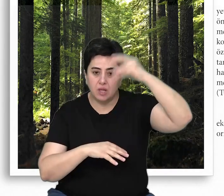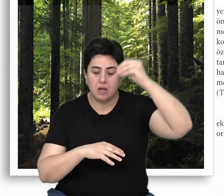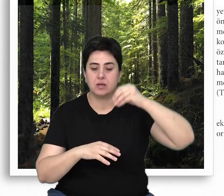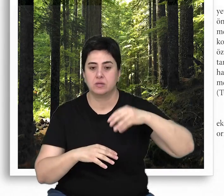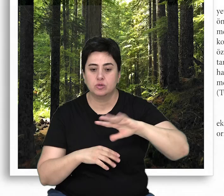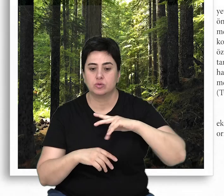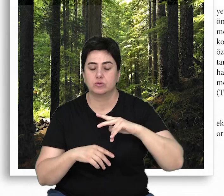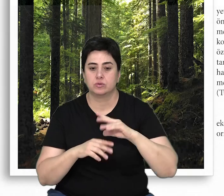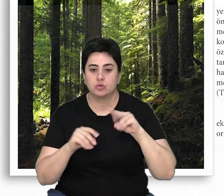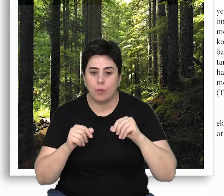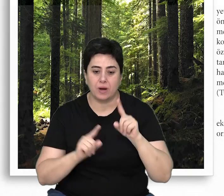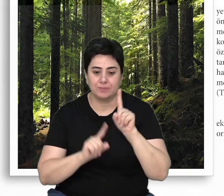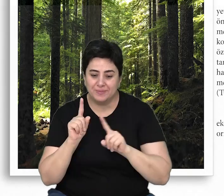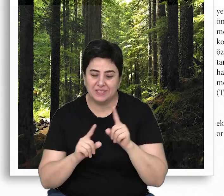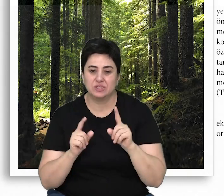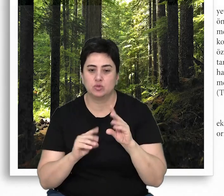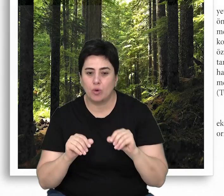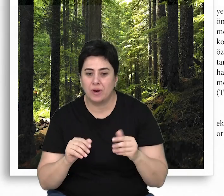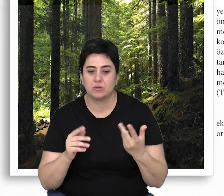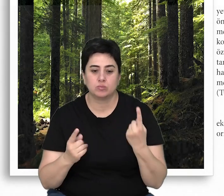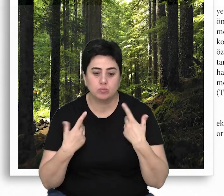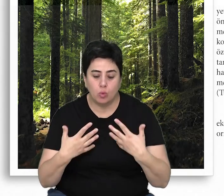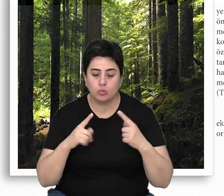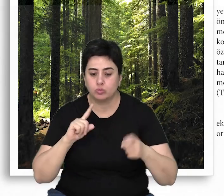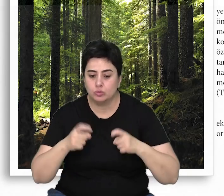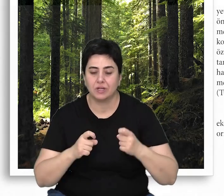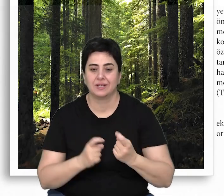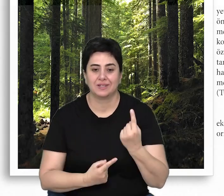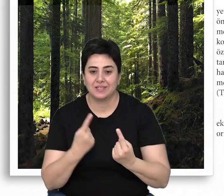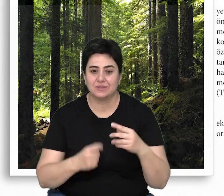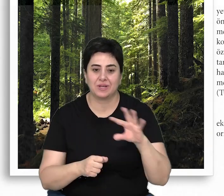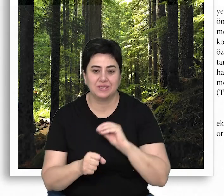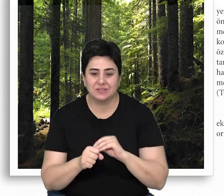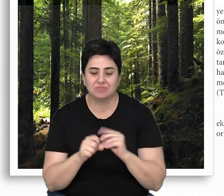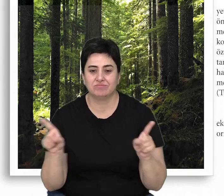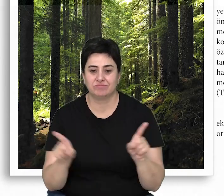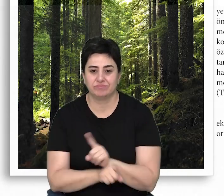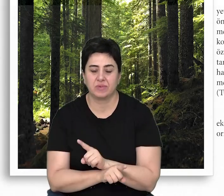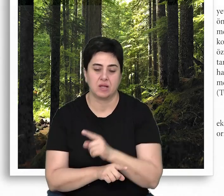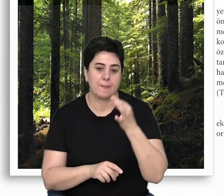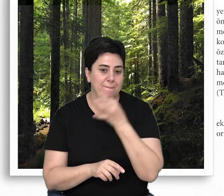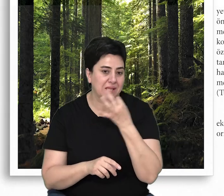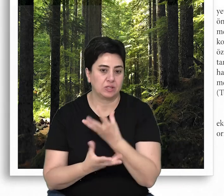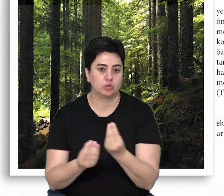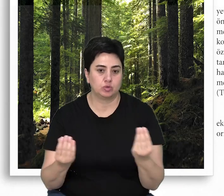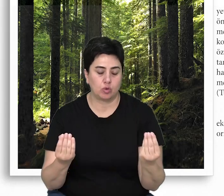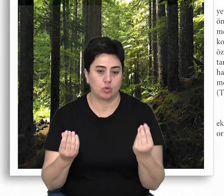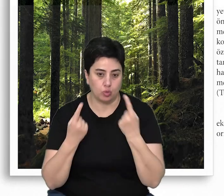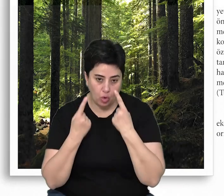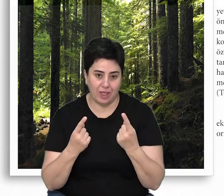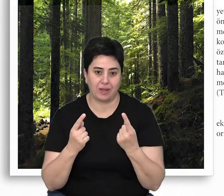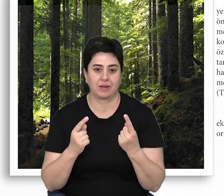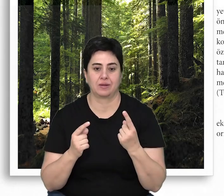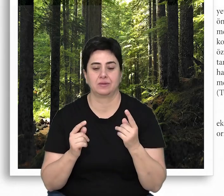bulunduğu zona, bitki coğrafyasına, bulunma bolluğuna, yetişme muhitinin özelliklerine ve benzeri pek çok